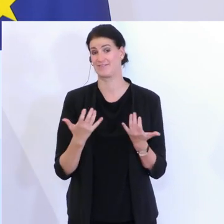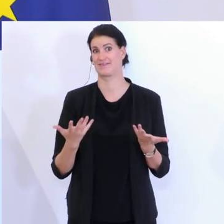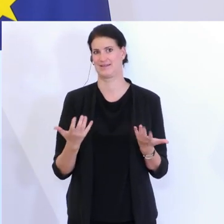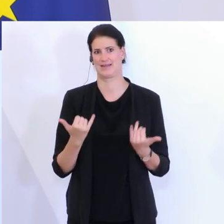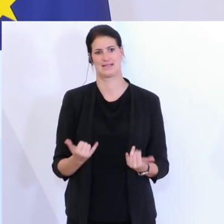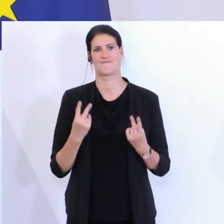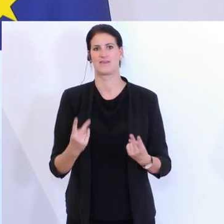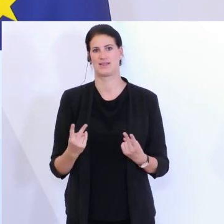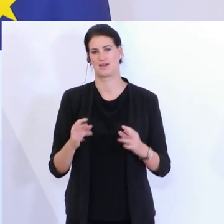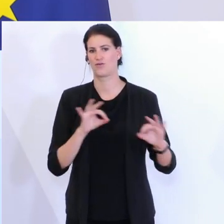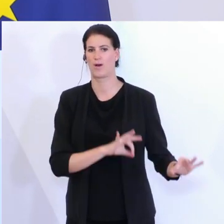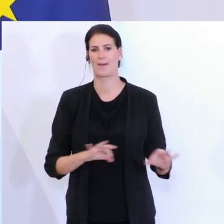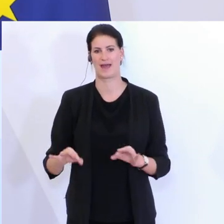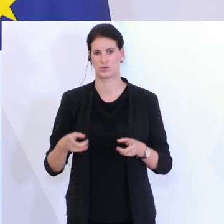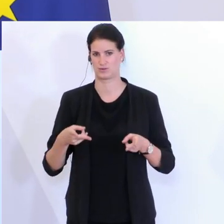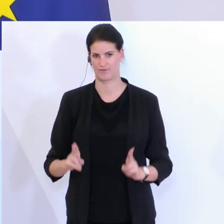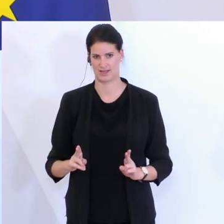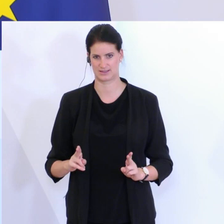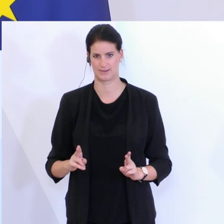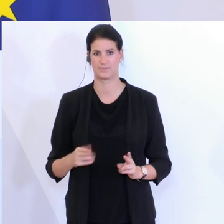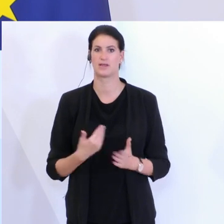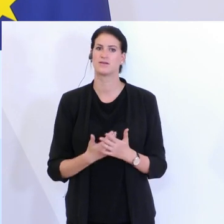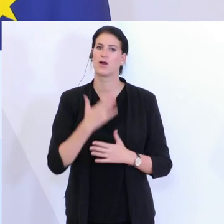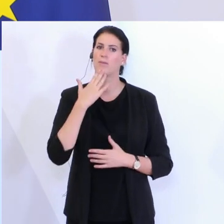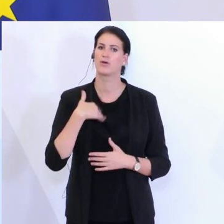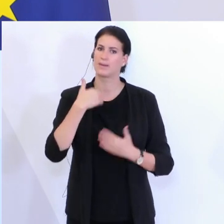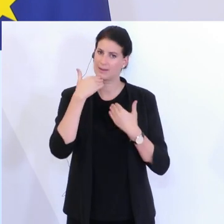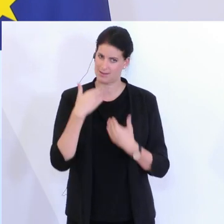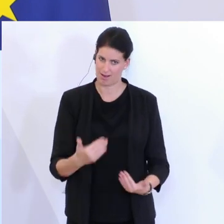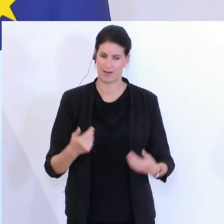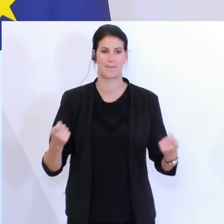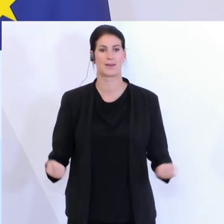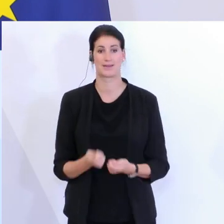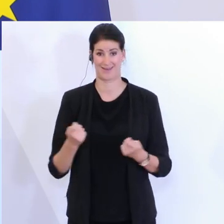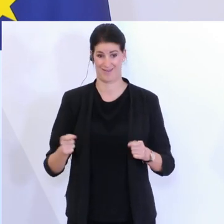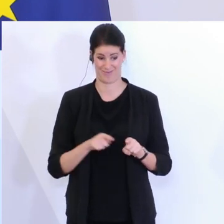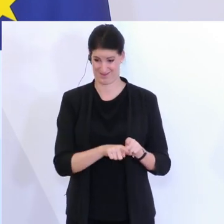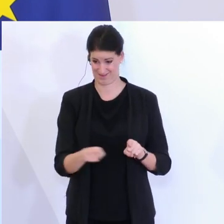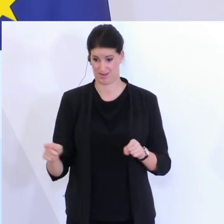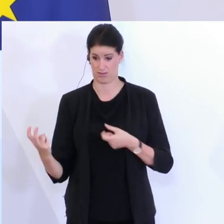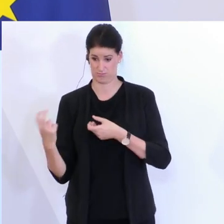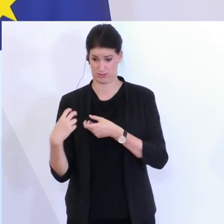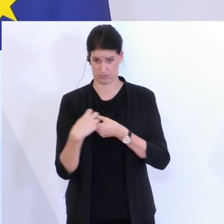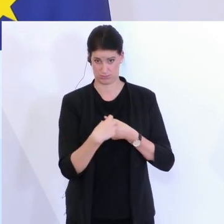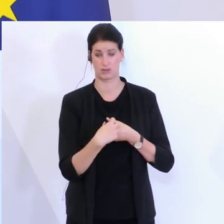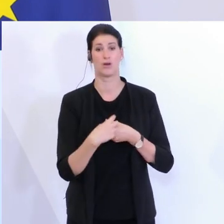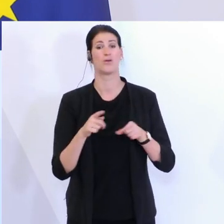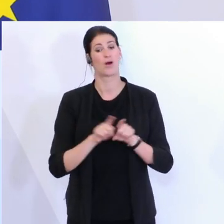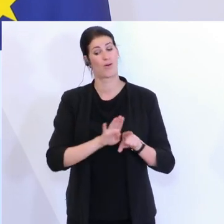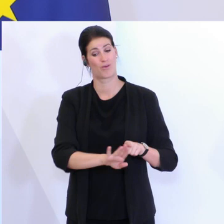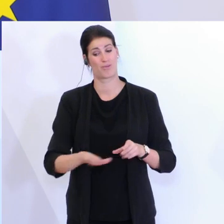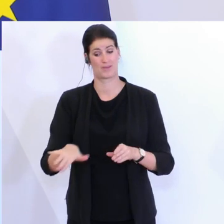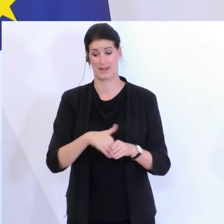Ich möchte mich in dem Zusammenhang aber auch bedanken bei den Betrieben, die bis jetzt mitgemacht haben und hier aber vor allem auch bei den Mitarbeitern.